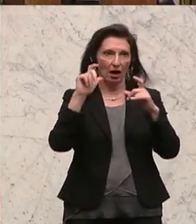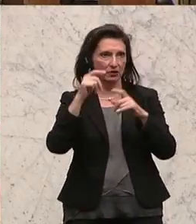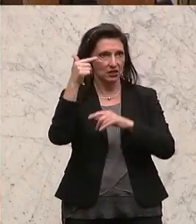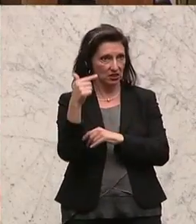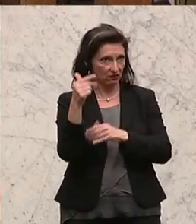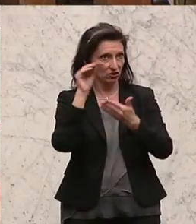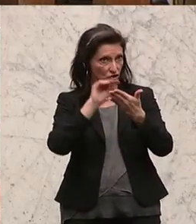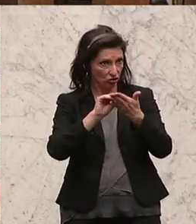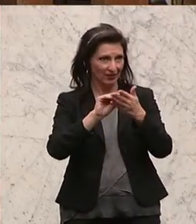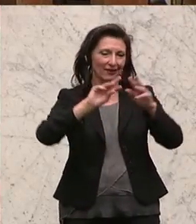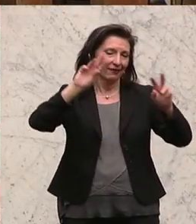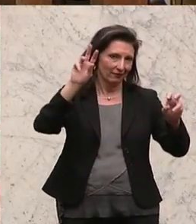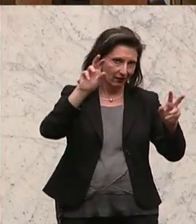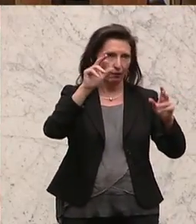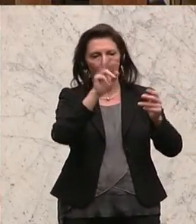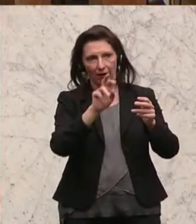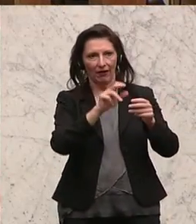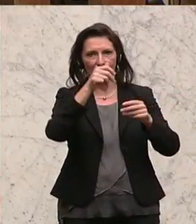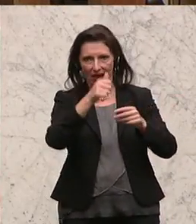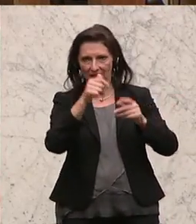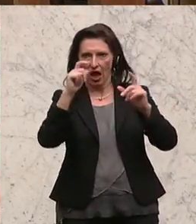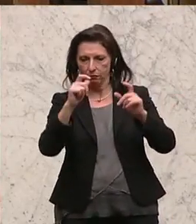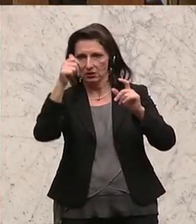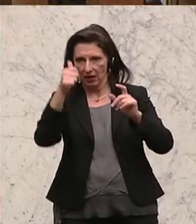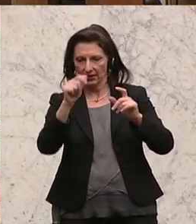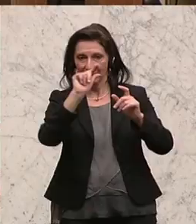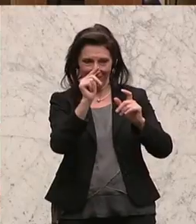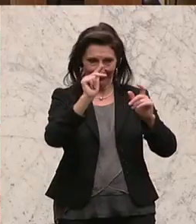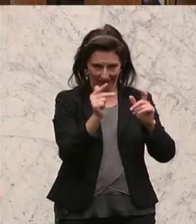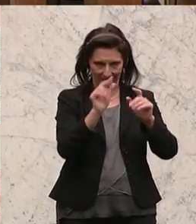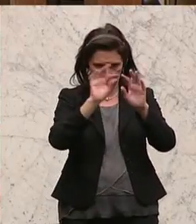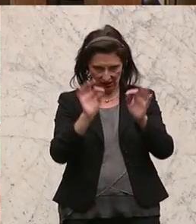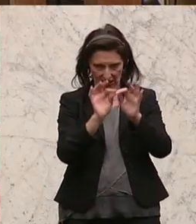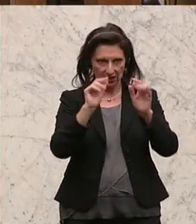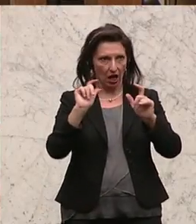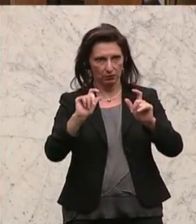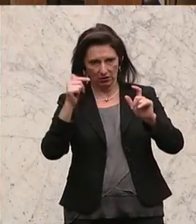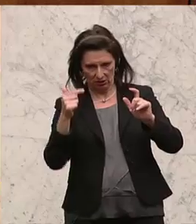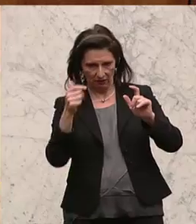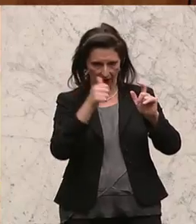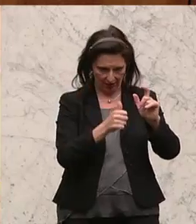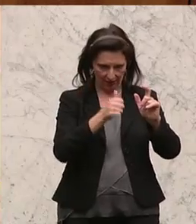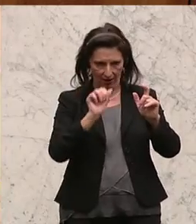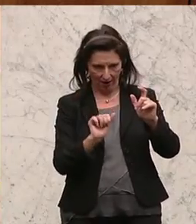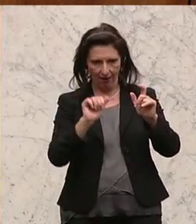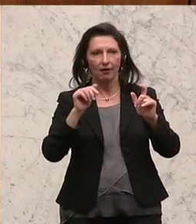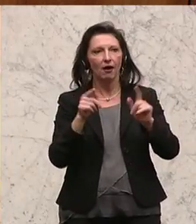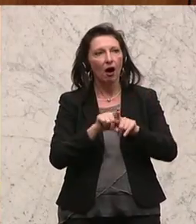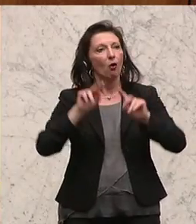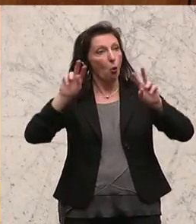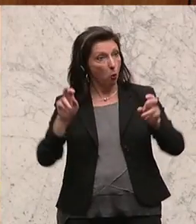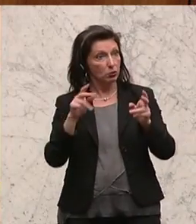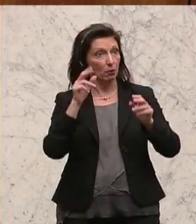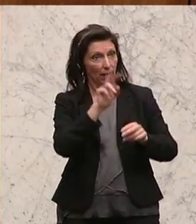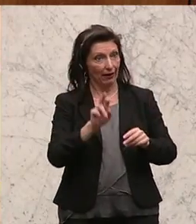der Titel sowie § 1 Absatz 1 2. und 3. Satz und Absatz 2 Ziffer 1 § 1a Samtüberschrift,